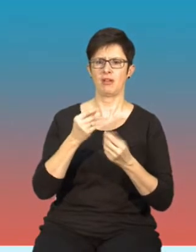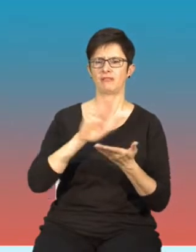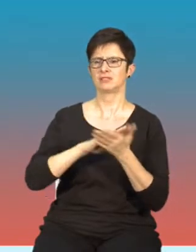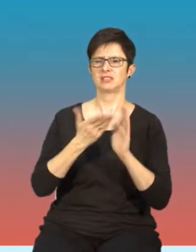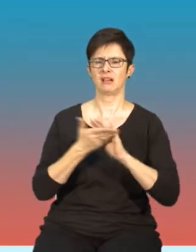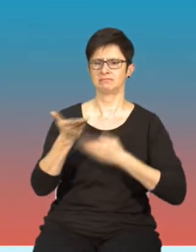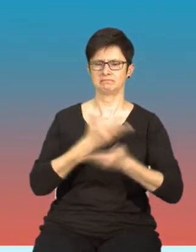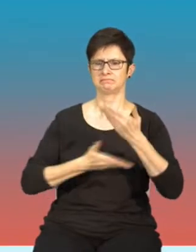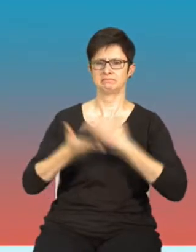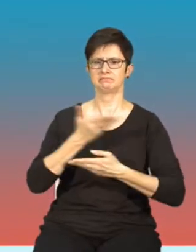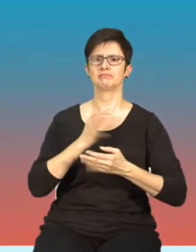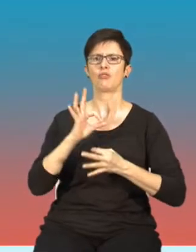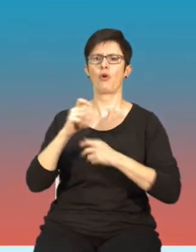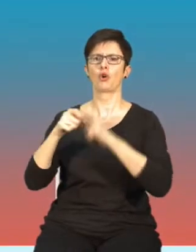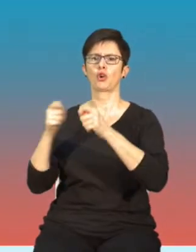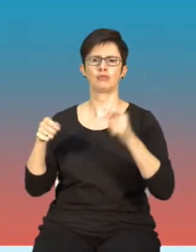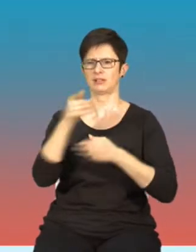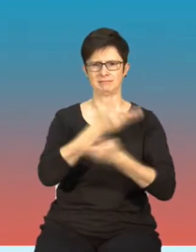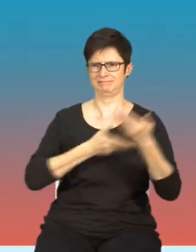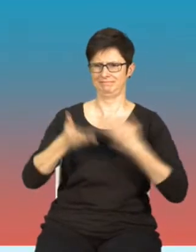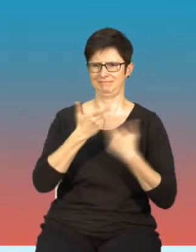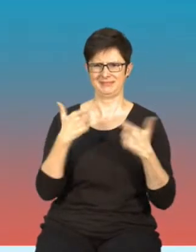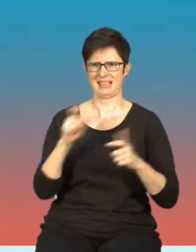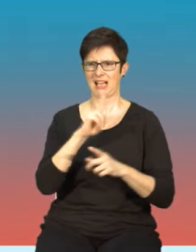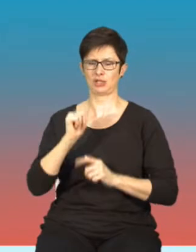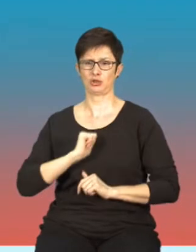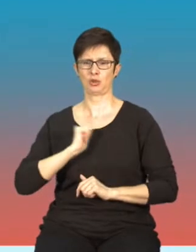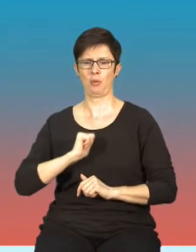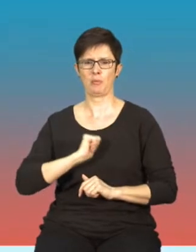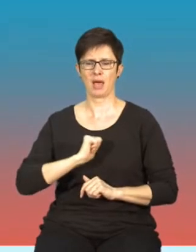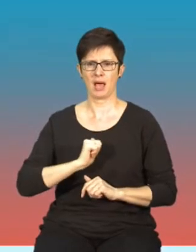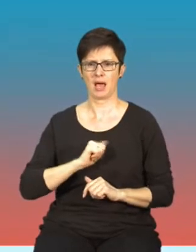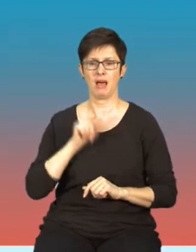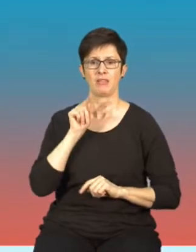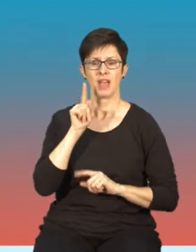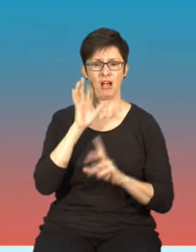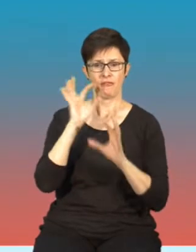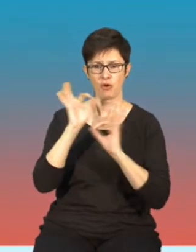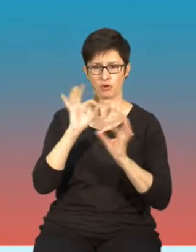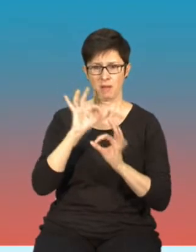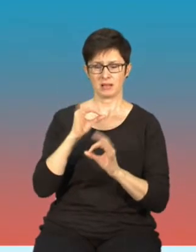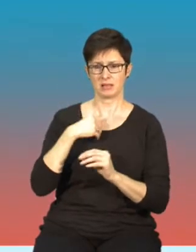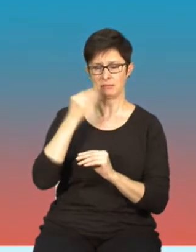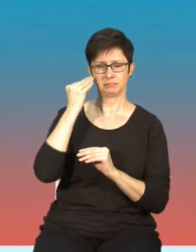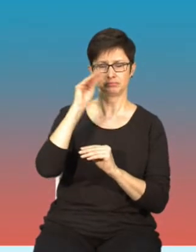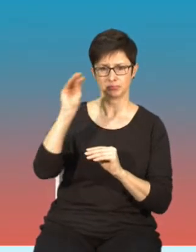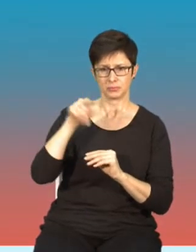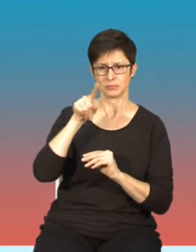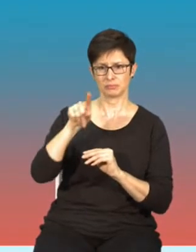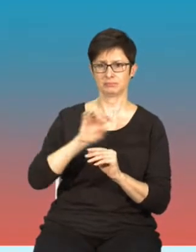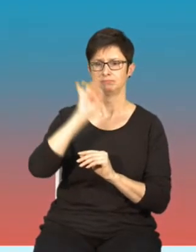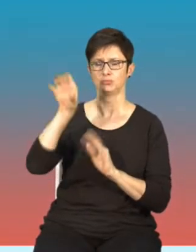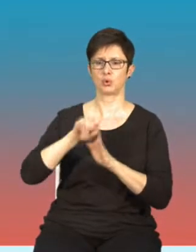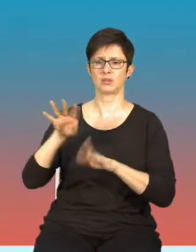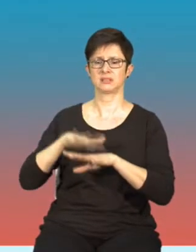algorytmów i rozwiązań. Taka informacja trafia do systemu